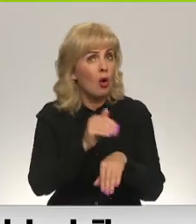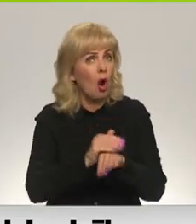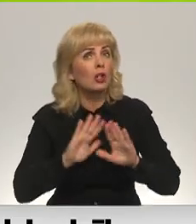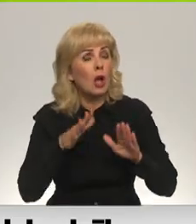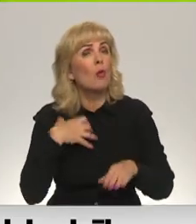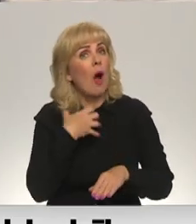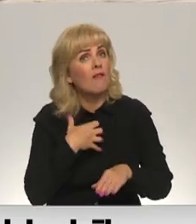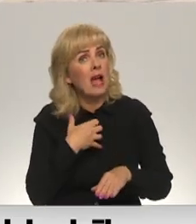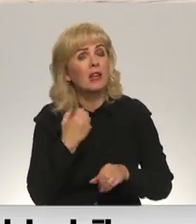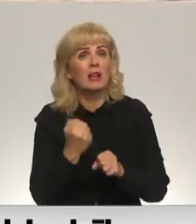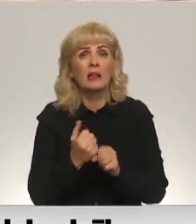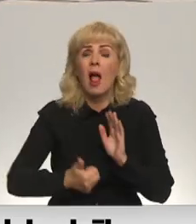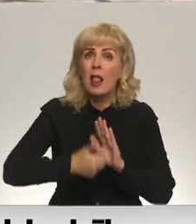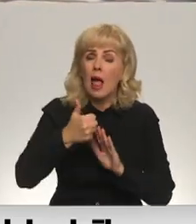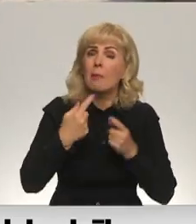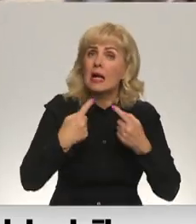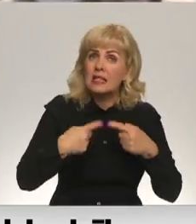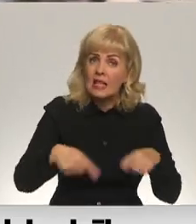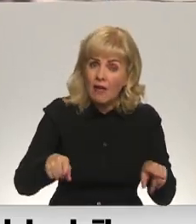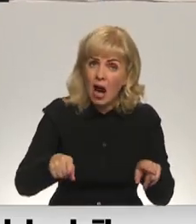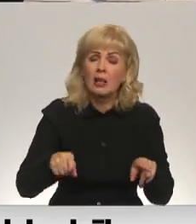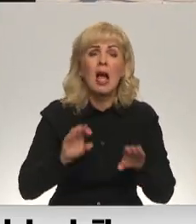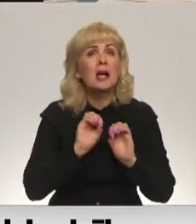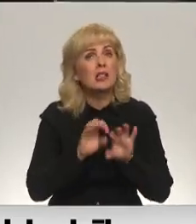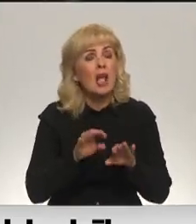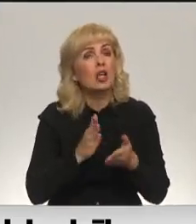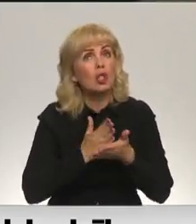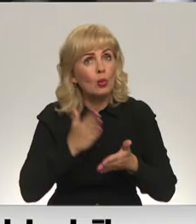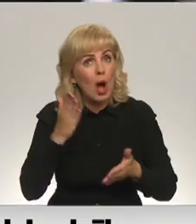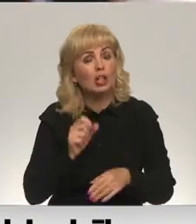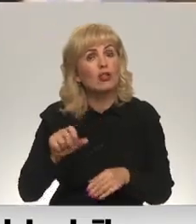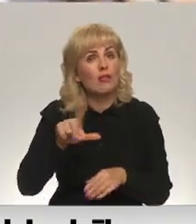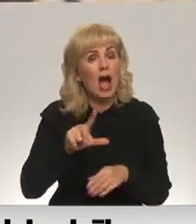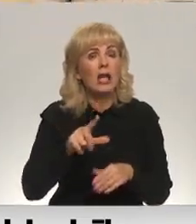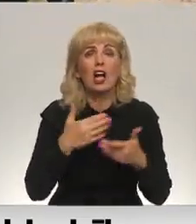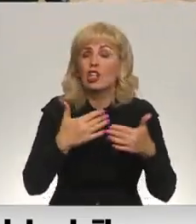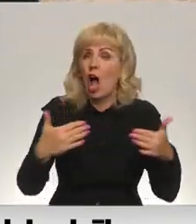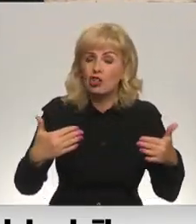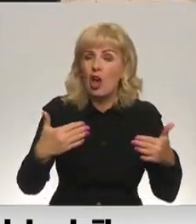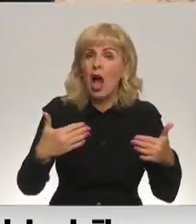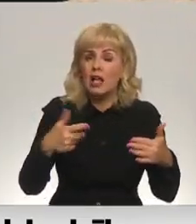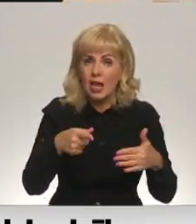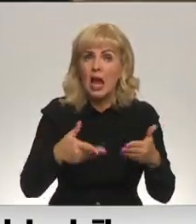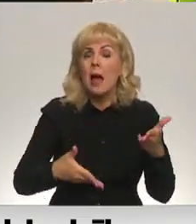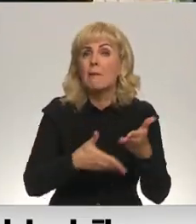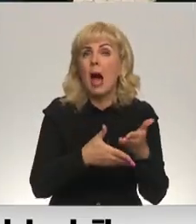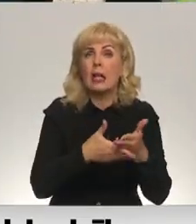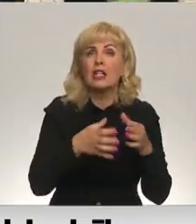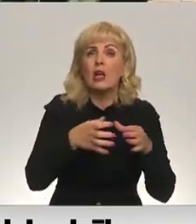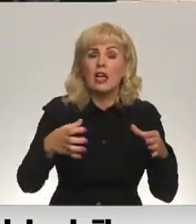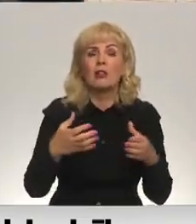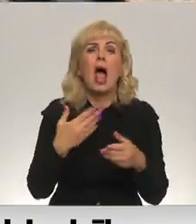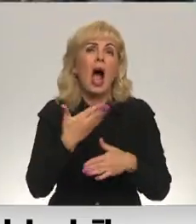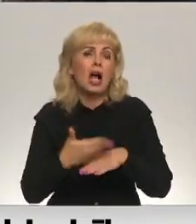vajadzēja darīt labāk vai citādāk, Bambals norādīja, ka notikušais esot bijis vairāk elementu virknējums, ko palīdzēja eskalēt atsevišķi